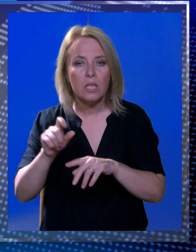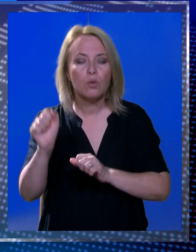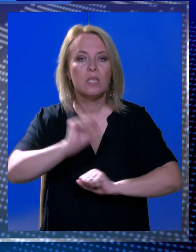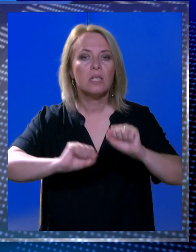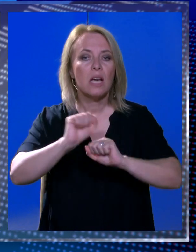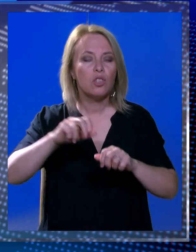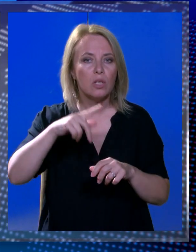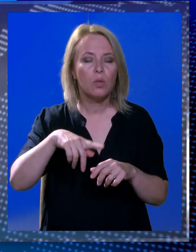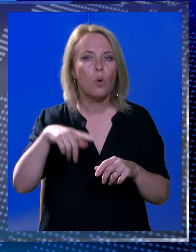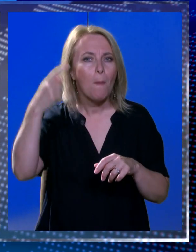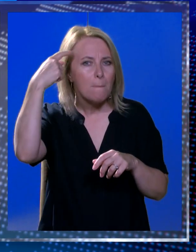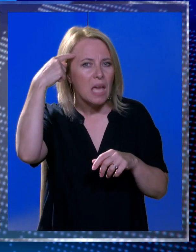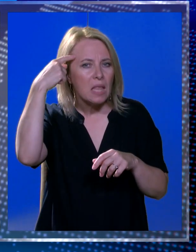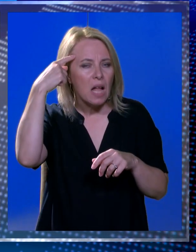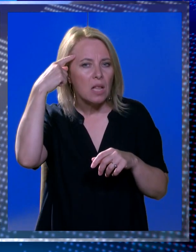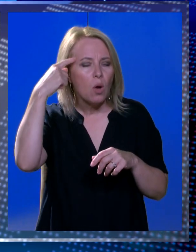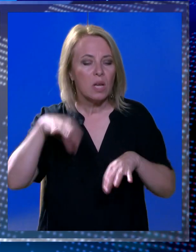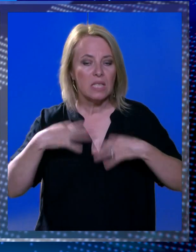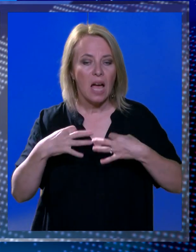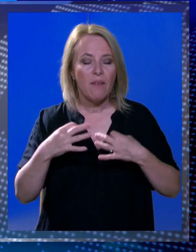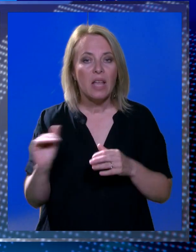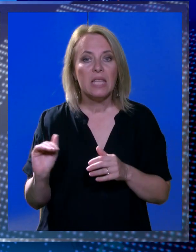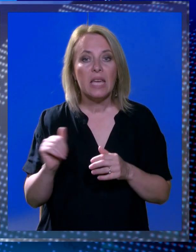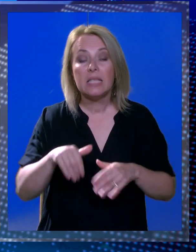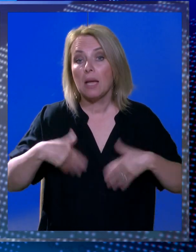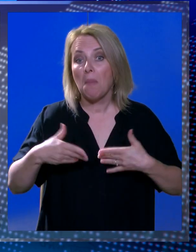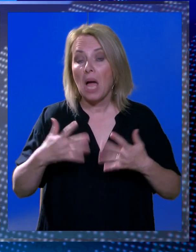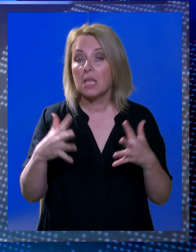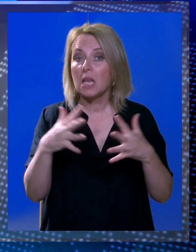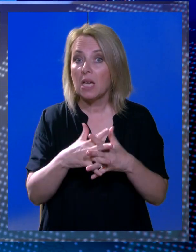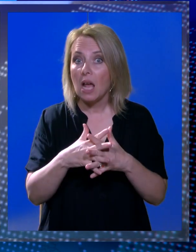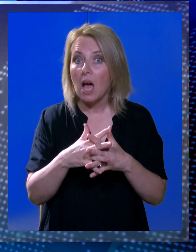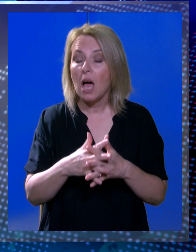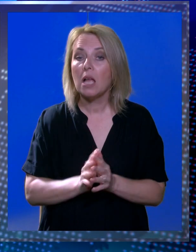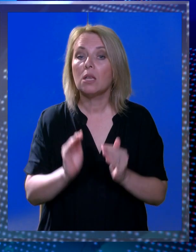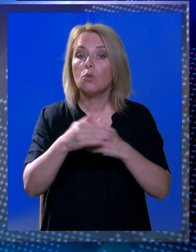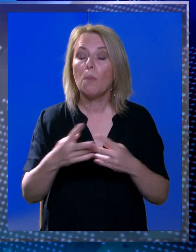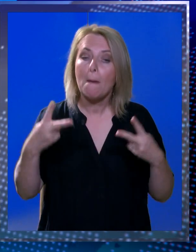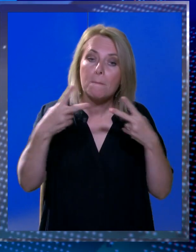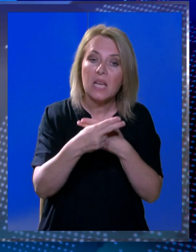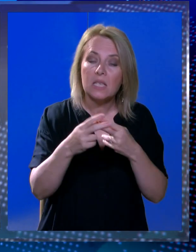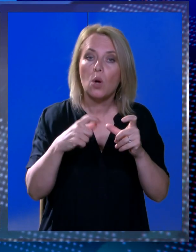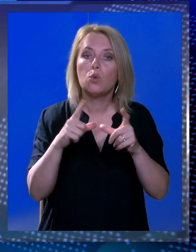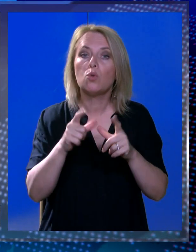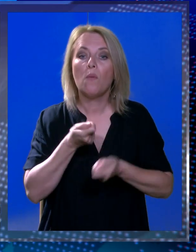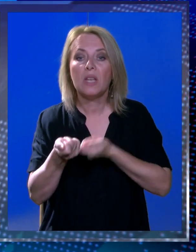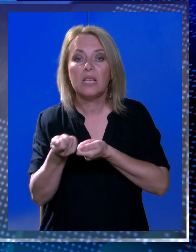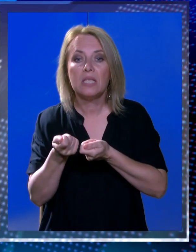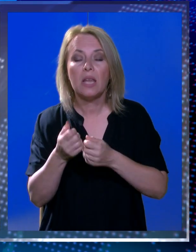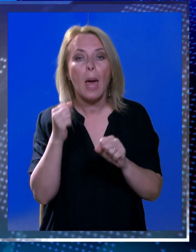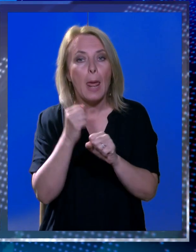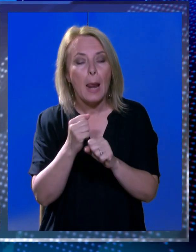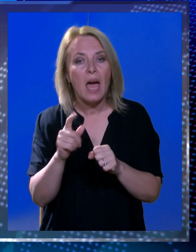za zaštitu mentalnog zdravlja djece i mladih, je grad Dubrovnik prestao sufinansirati